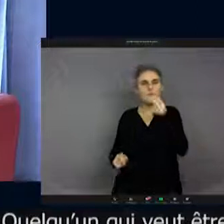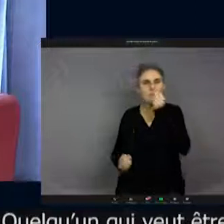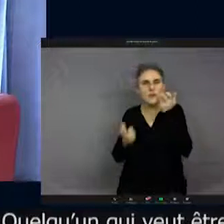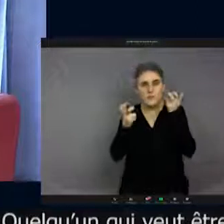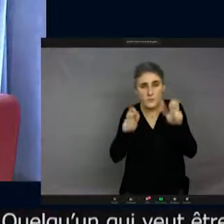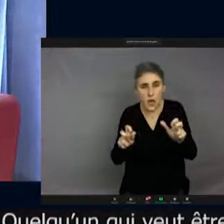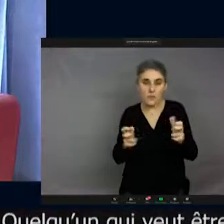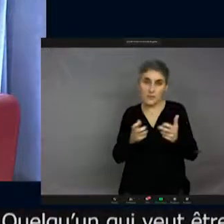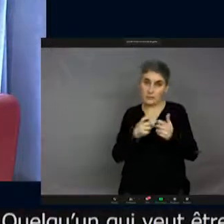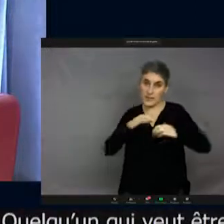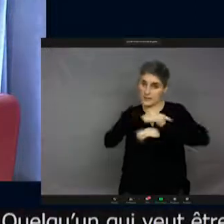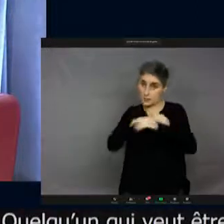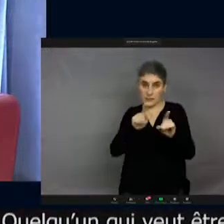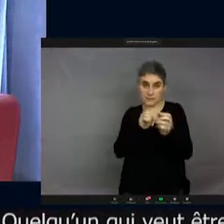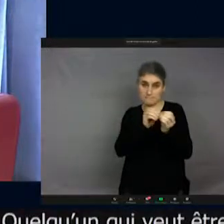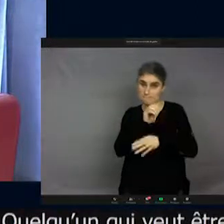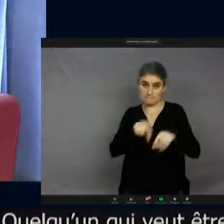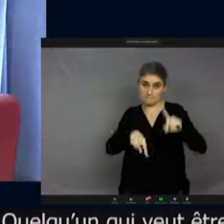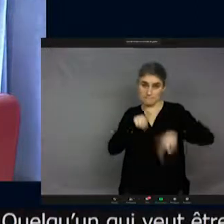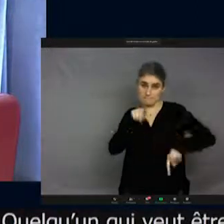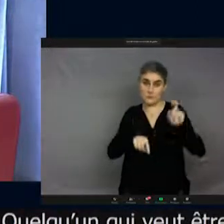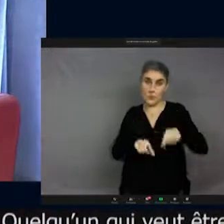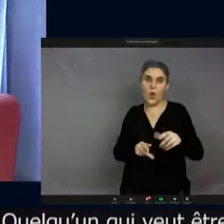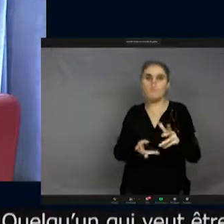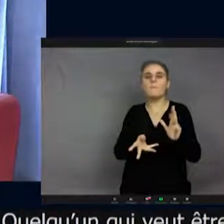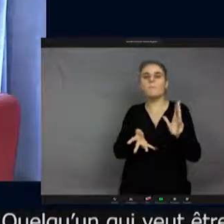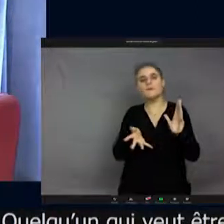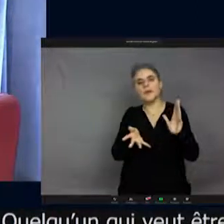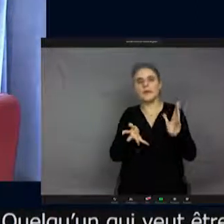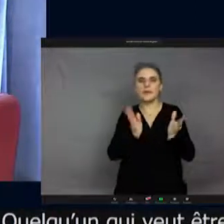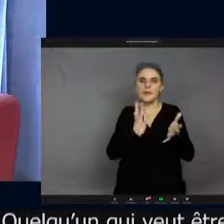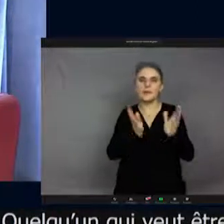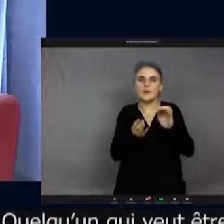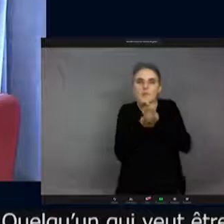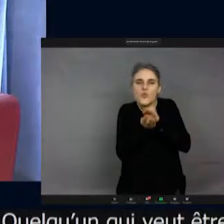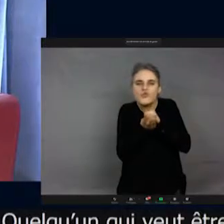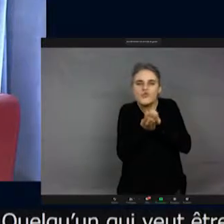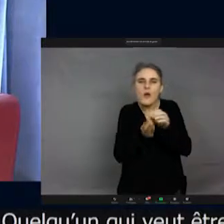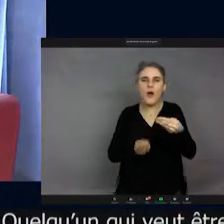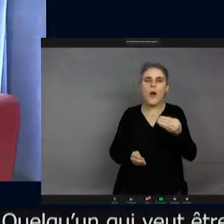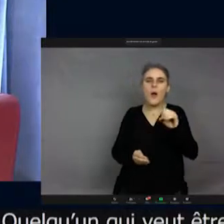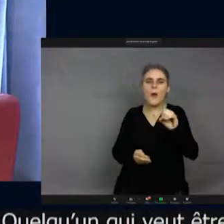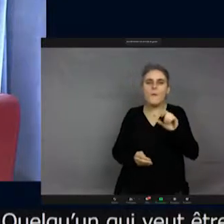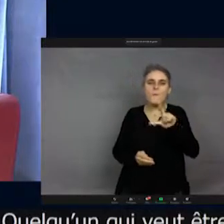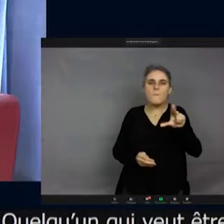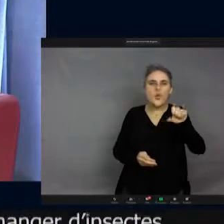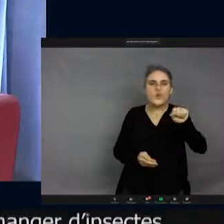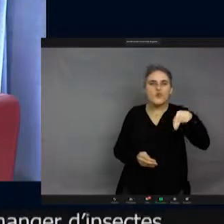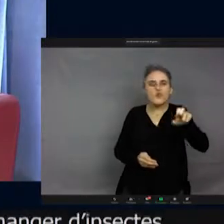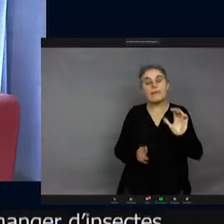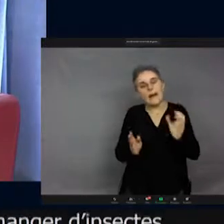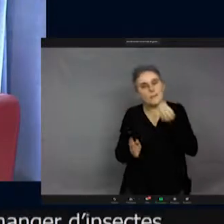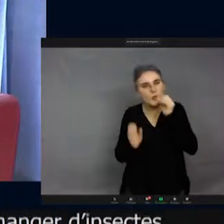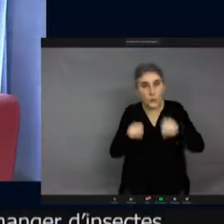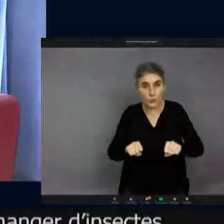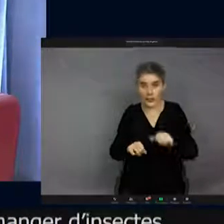'insectes. Il pourrait éventuellement manger un mollusque, mais les insectes, non. C'est quand même, ils sont quand même dans les sentients. Une dernière